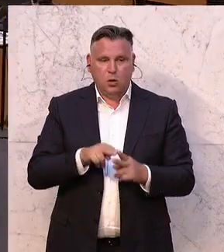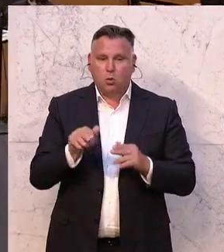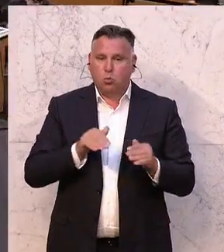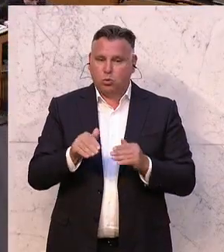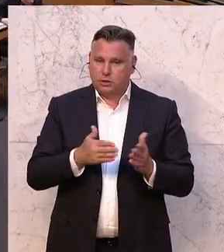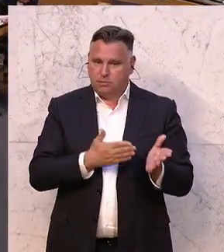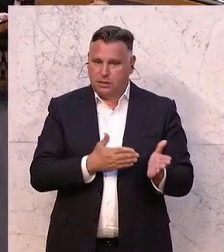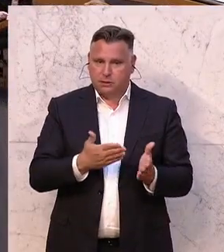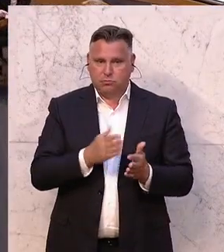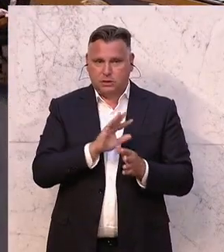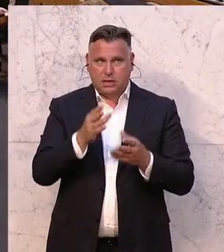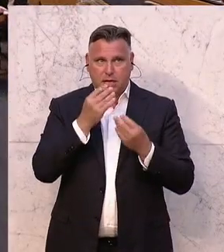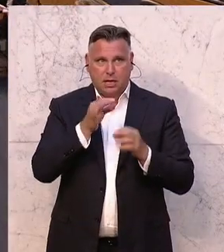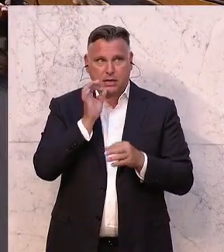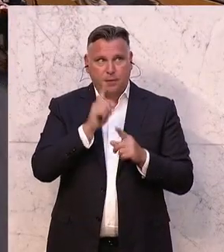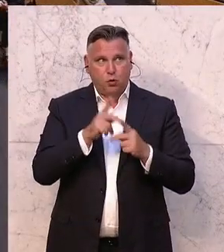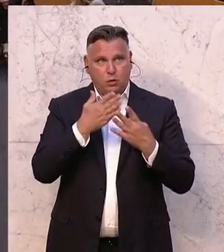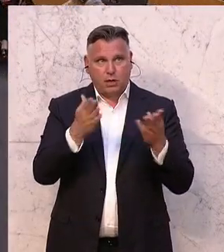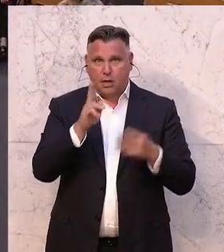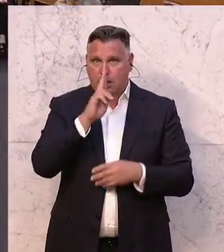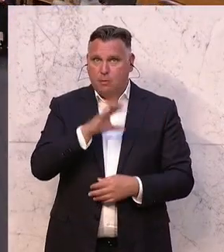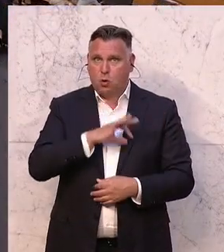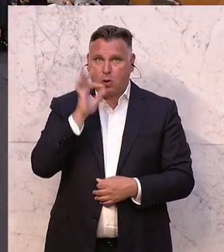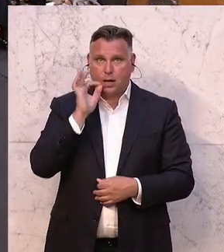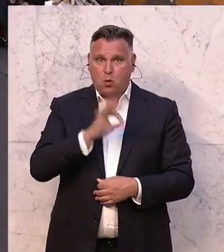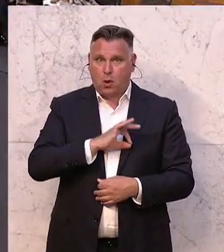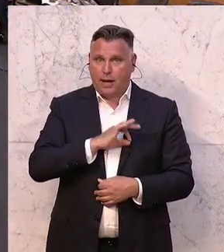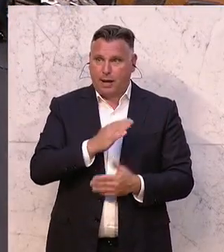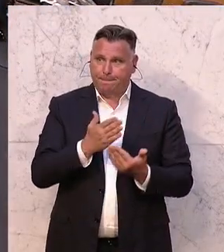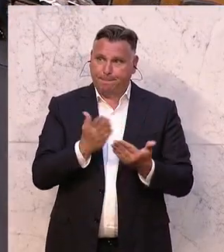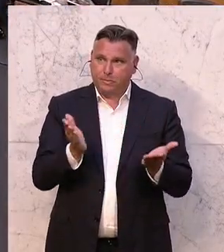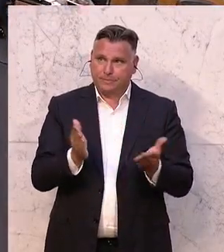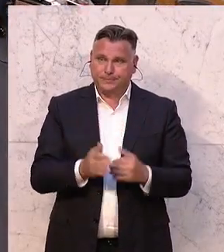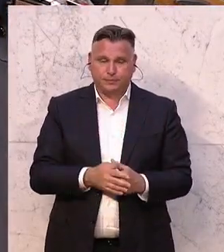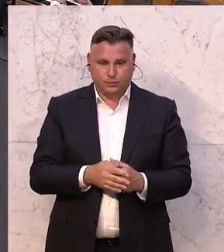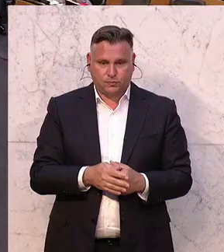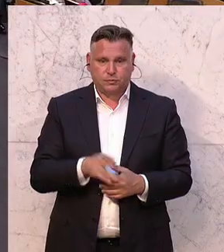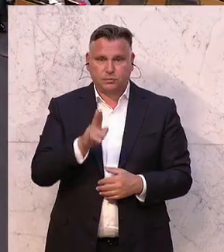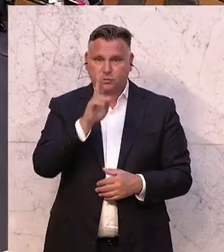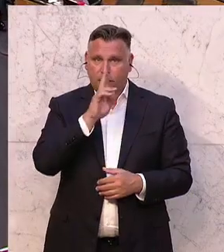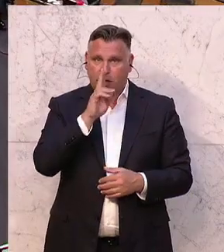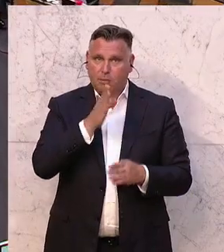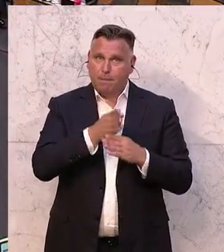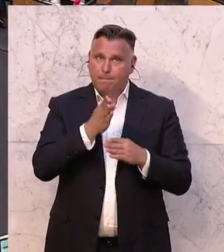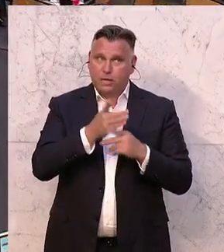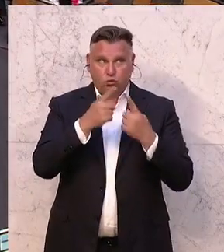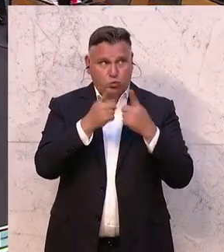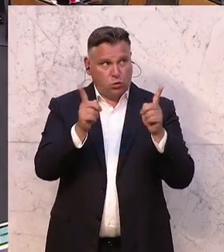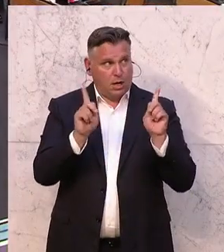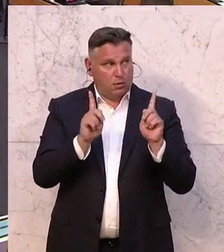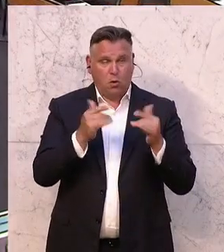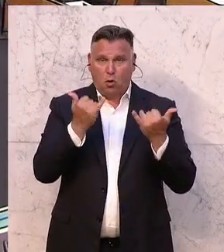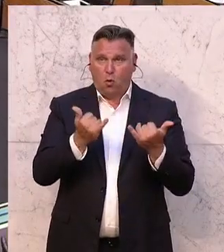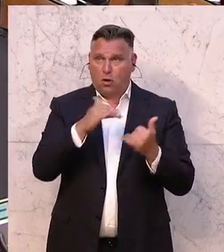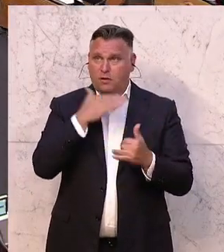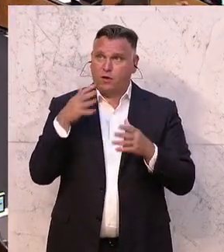Der nächste Redner ist Gabriel Obernosterer, er ist von der Volkspartei. Und natürlich, liebe Besucher auf der Tribüne, heute sind ja wieder